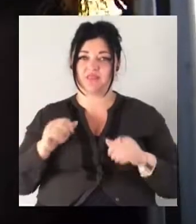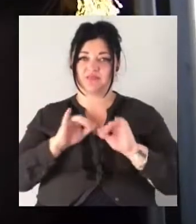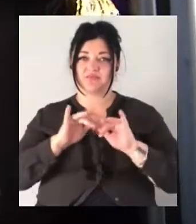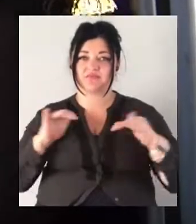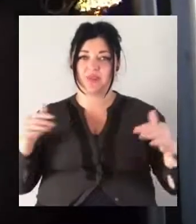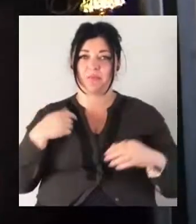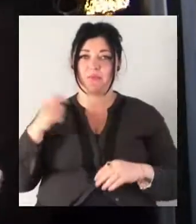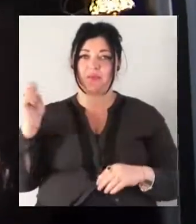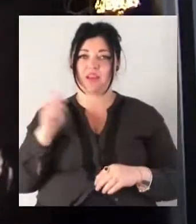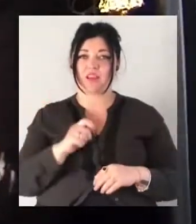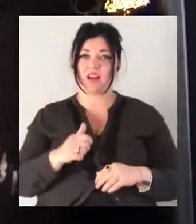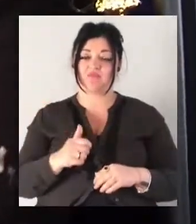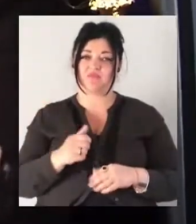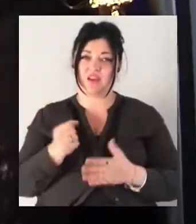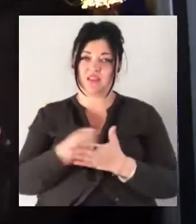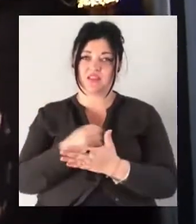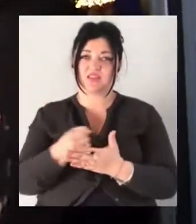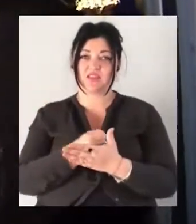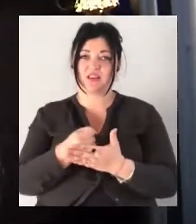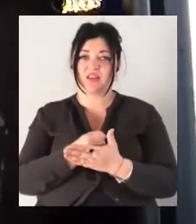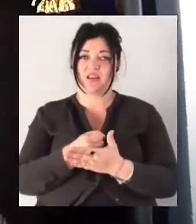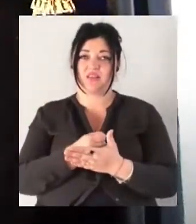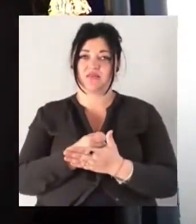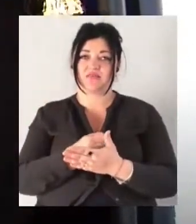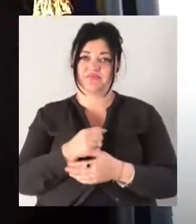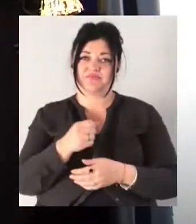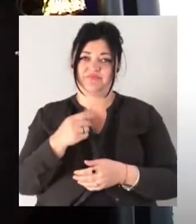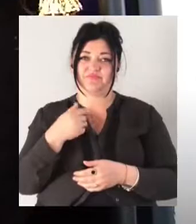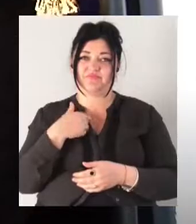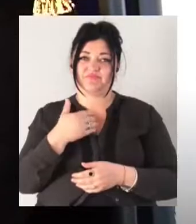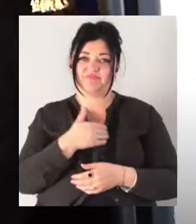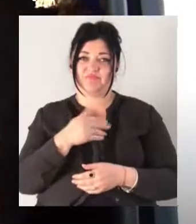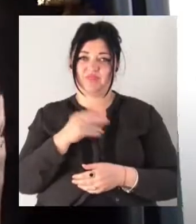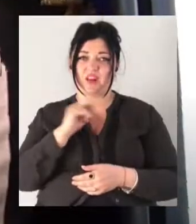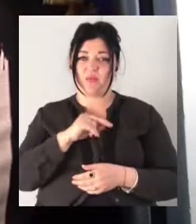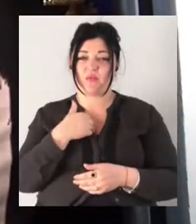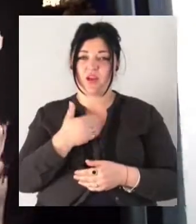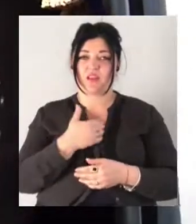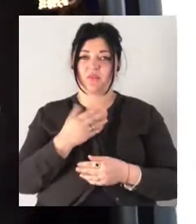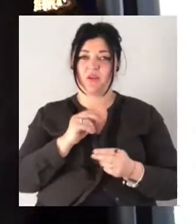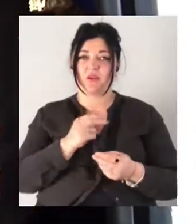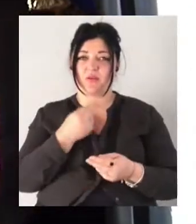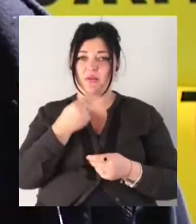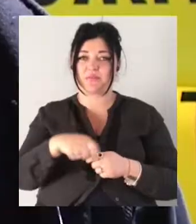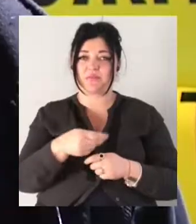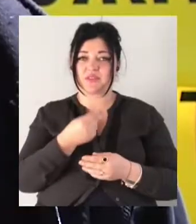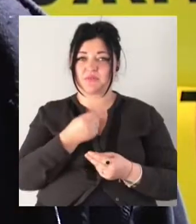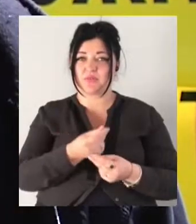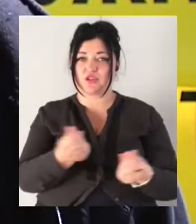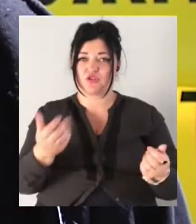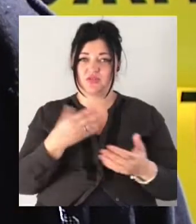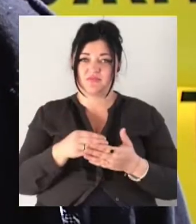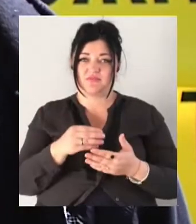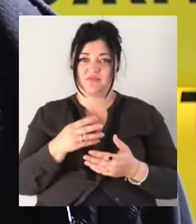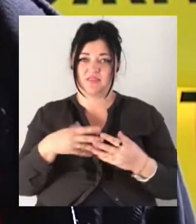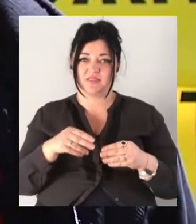права свої. Ми хочемо працювати, ми хочемо обеспечити свої сім'ї. Ми всі залишли без роботи. Валерій